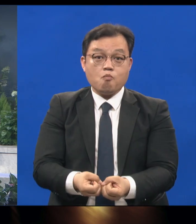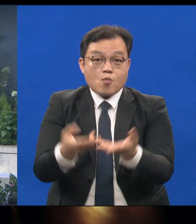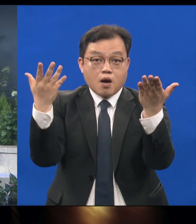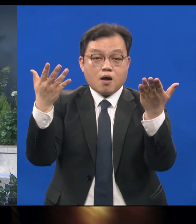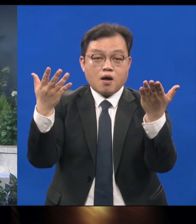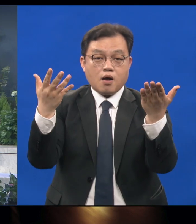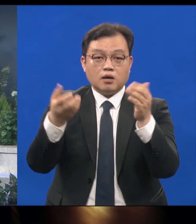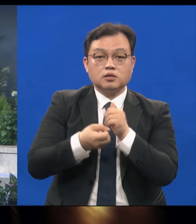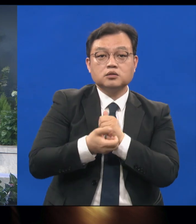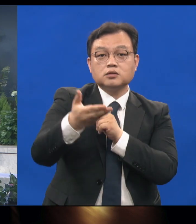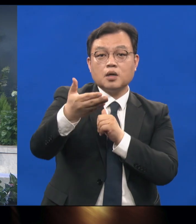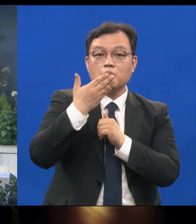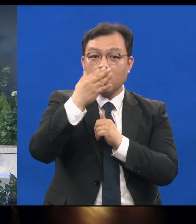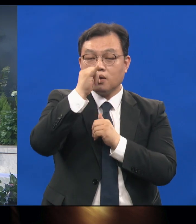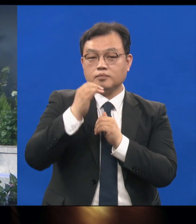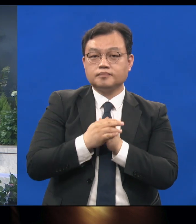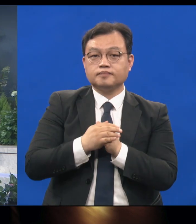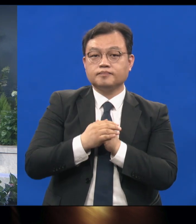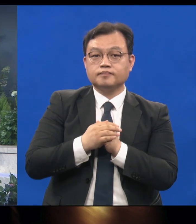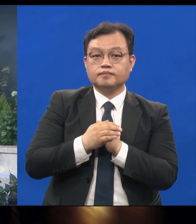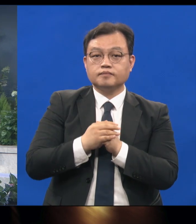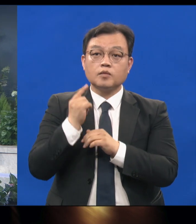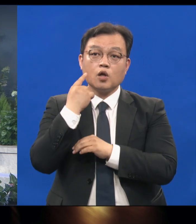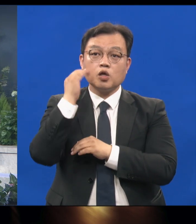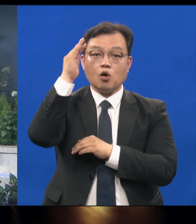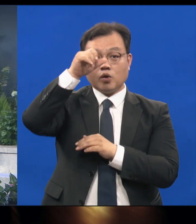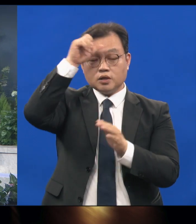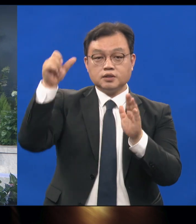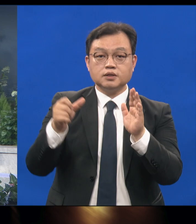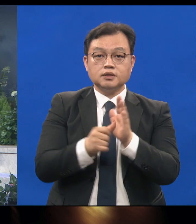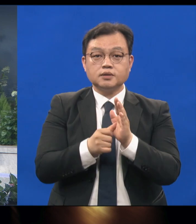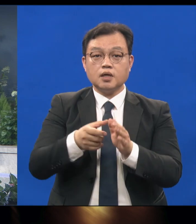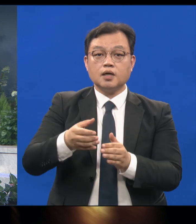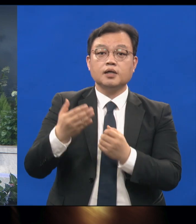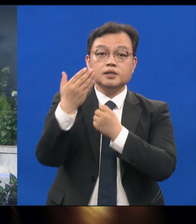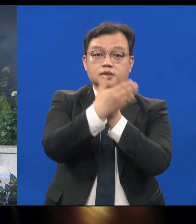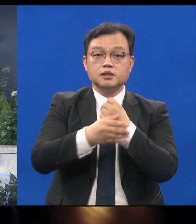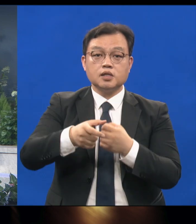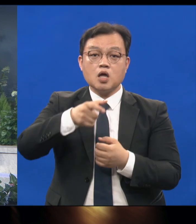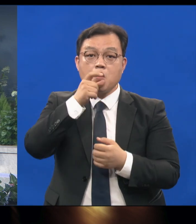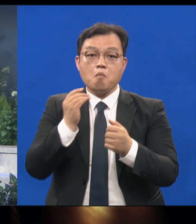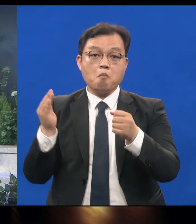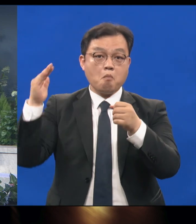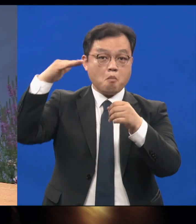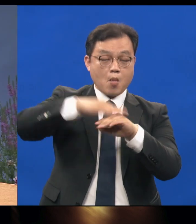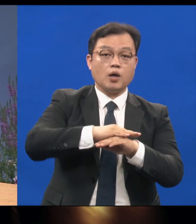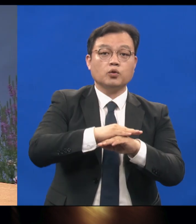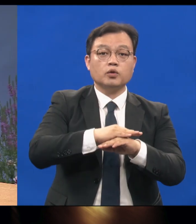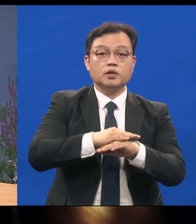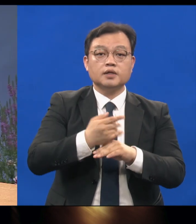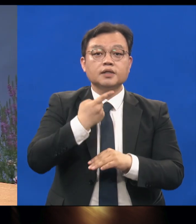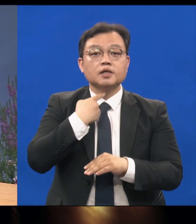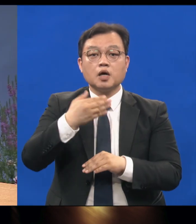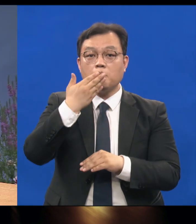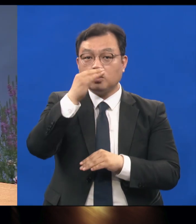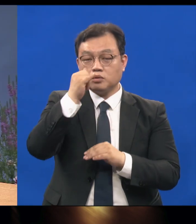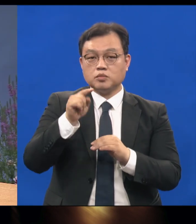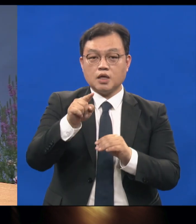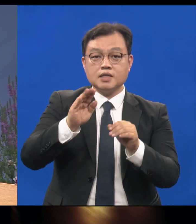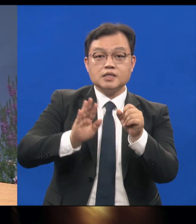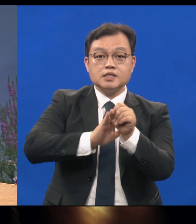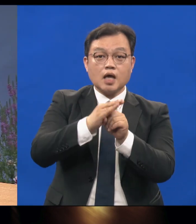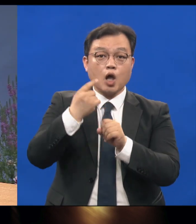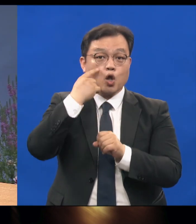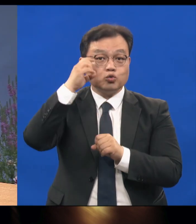그 영광스러운 깊이 있는 인생 은혜의 파도를 경험하는 삶을 하나님 허락해 주시는 것입니다 이 사랑의 눈동자를